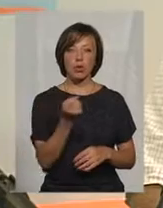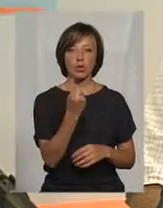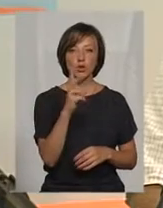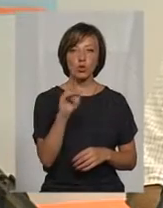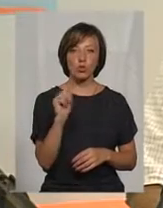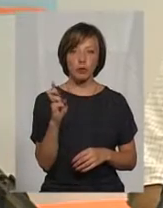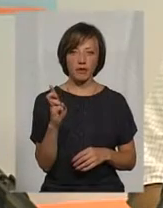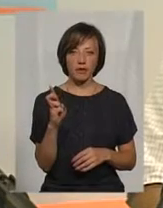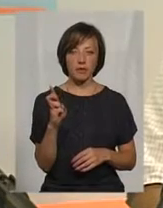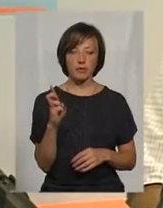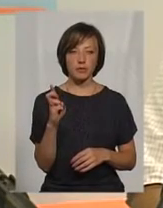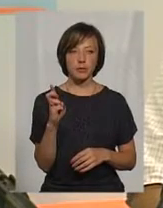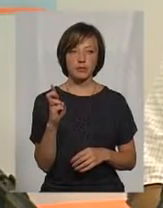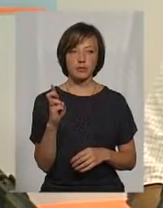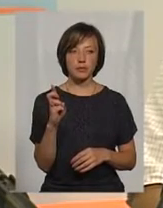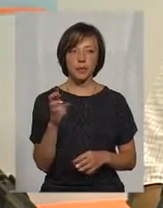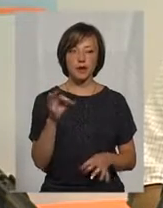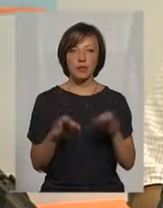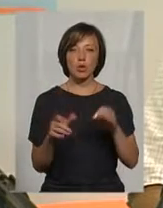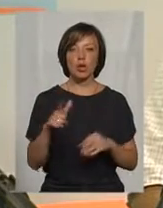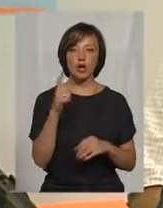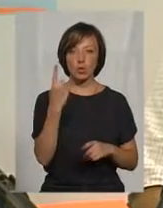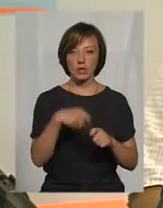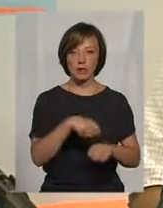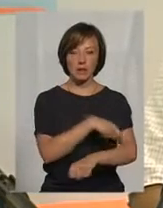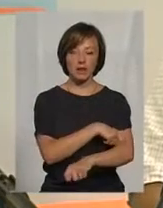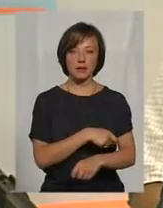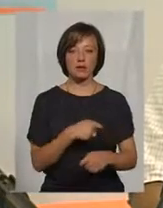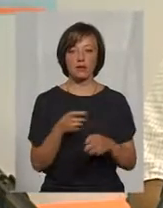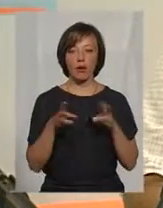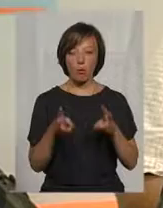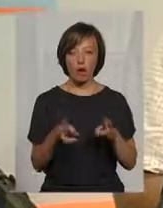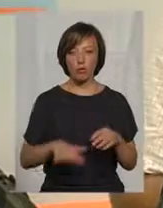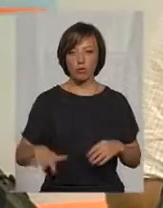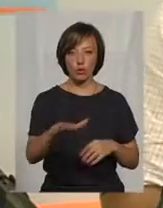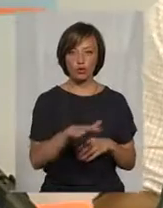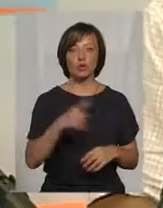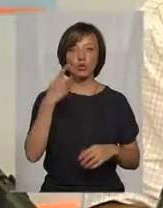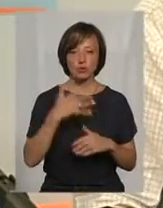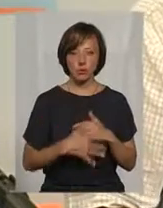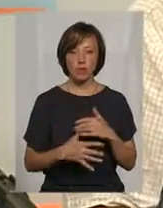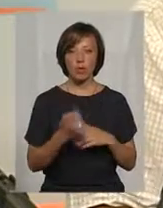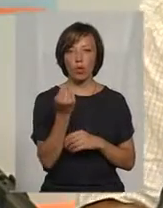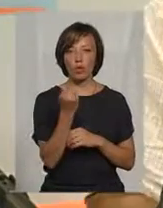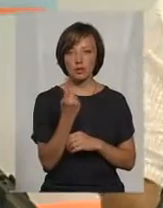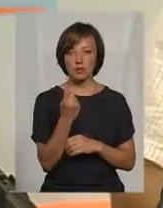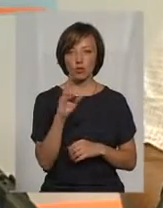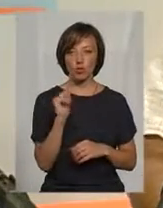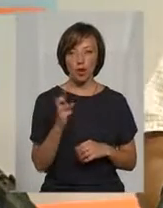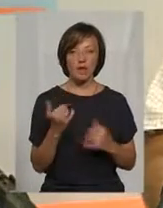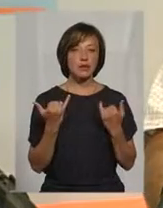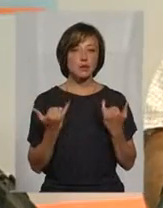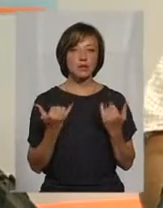кубів природнього газу на метр опаленої площі, на опалення. Тобто, розуміємо, 11. На сьогоднішній день